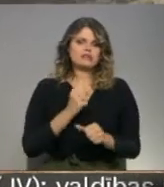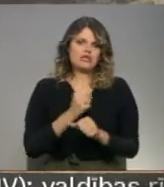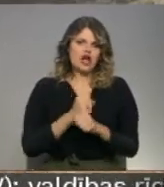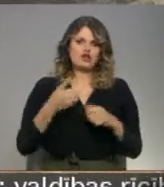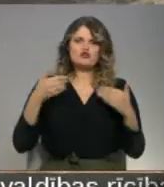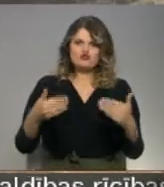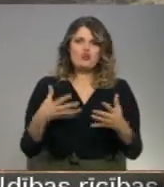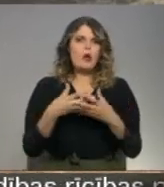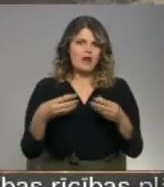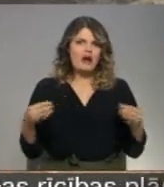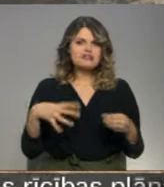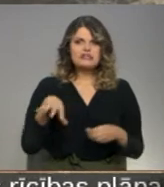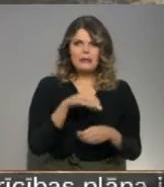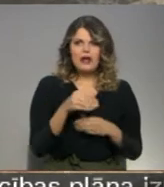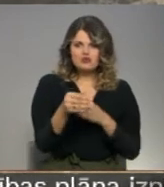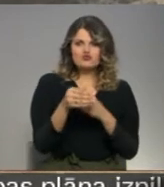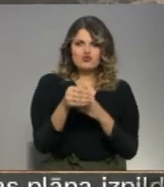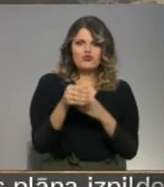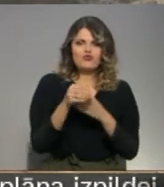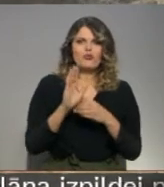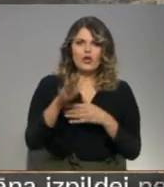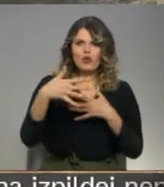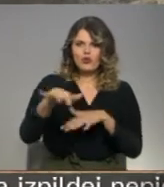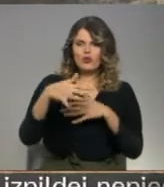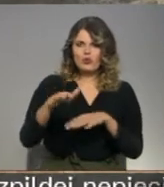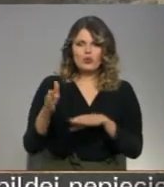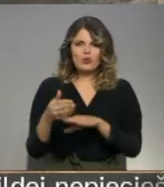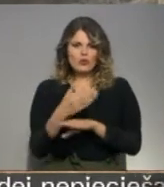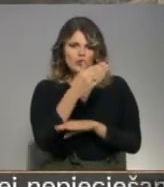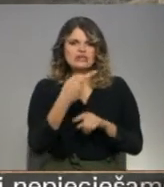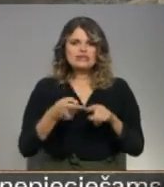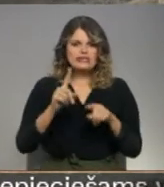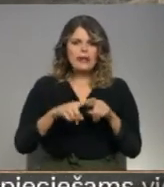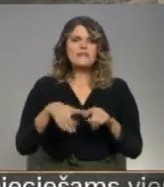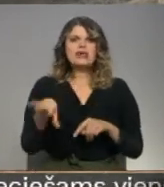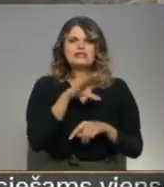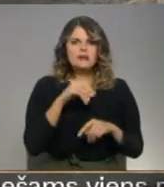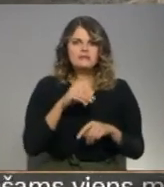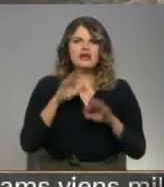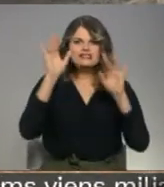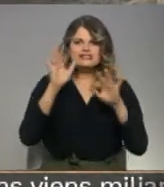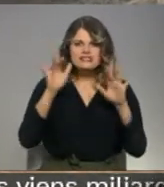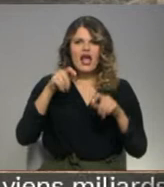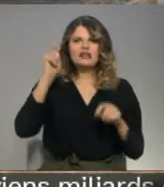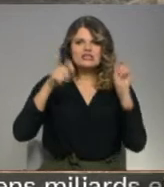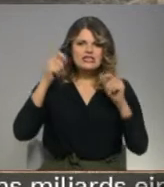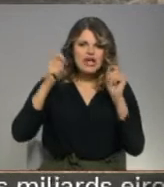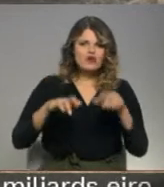Jo mēs esam ļoti tuvu izejai pie jūras, un tas nozīmē mēs absorbējam ne tikai visus sniega lietus